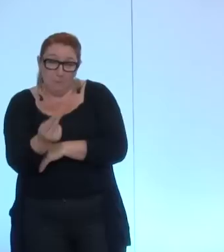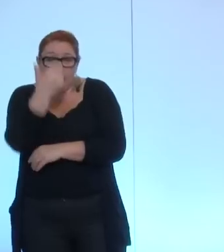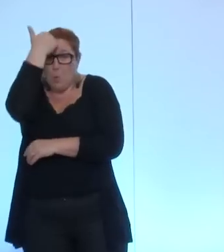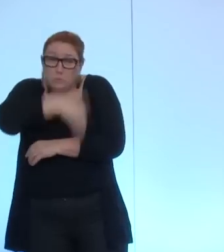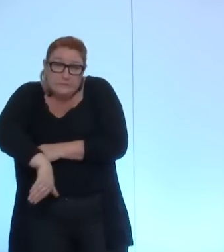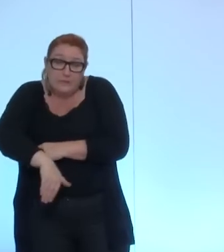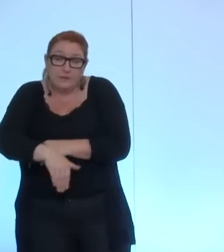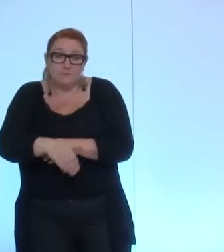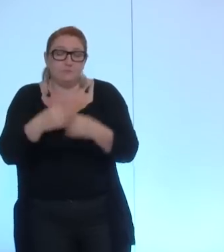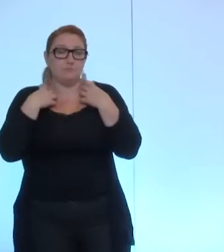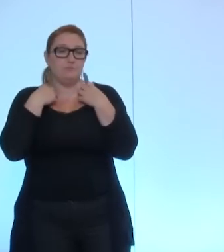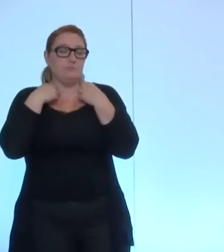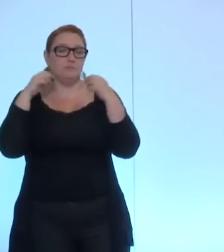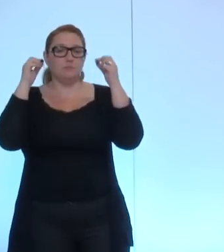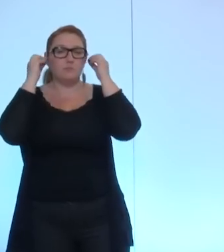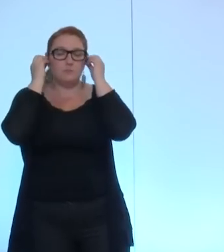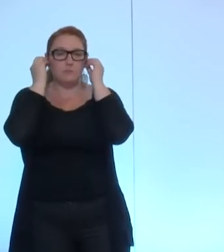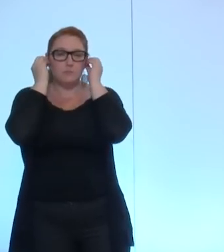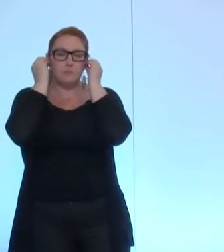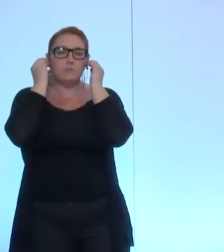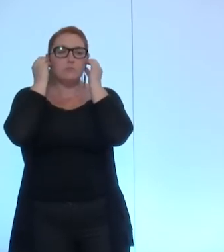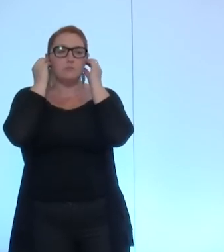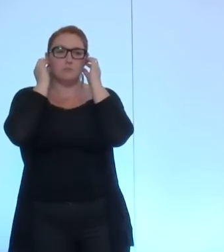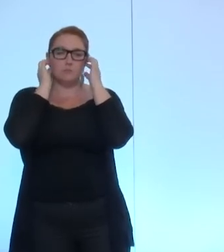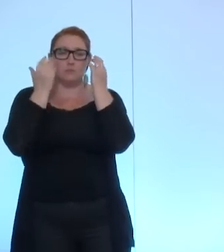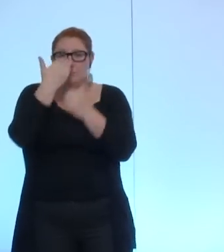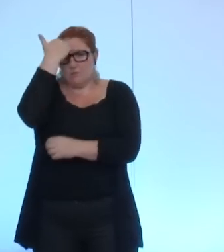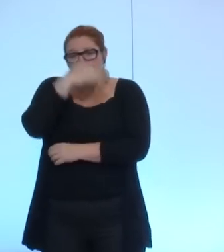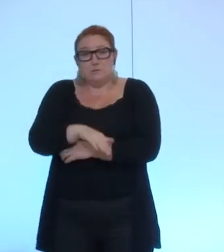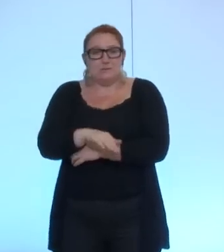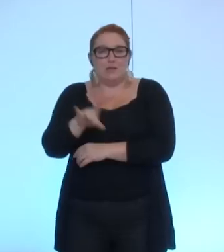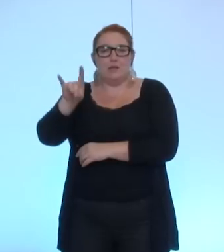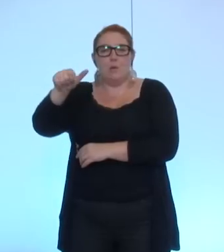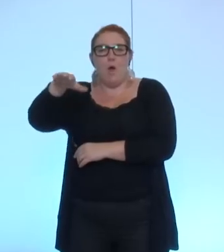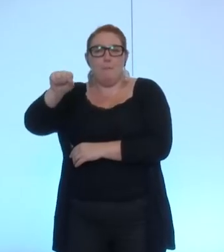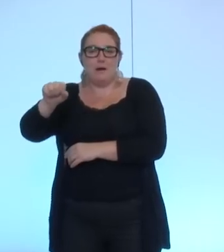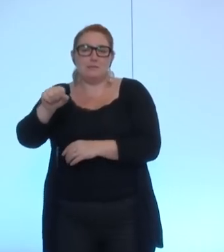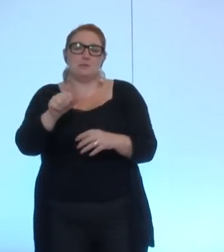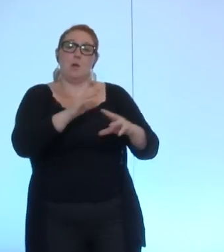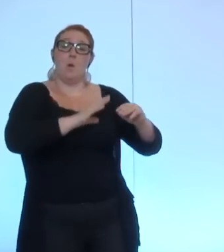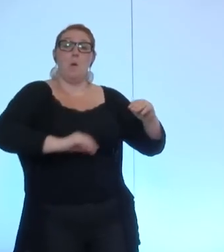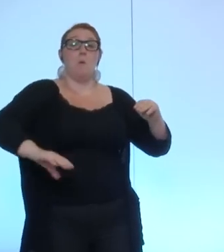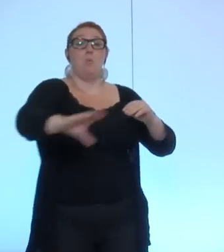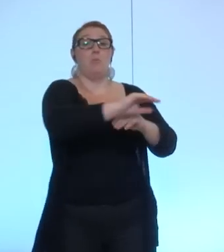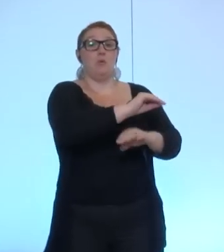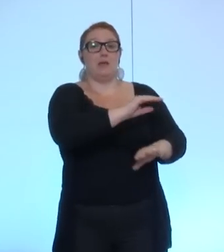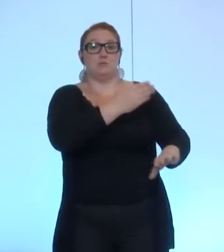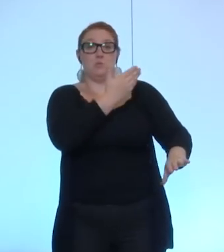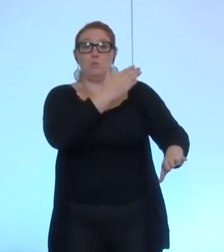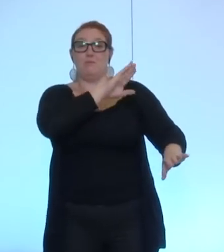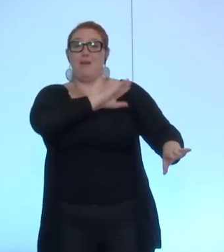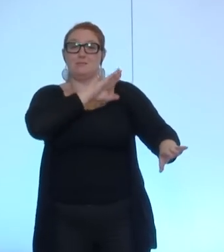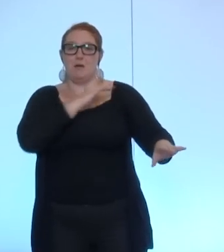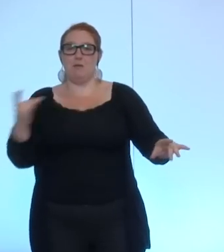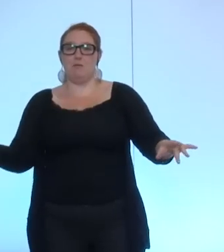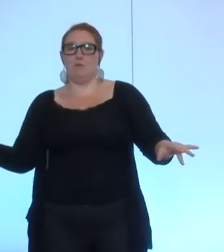aussi que le Hamas se fond malheureusement dans la population gazaouie et que la riposte mais malheureusement